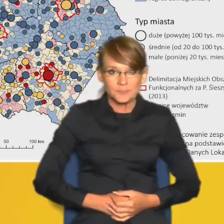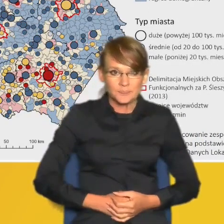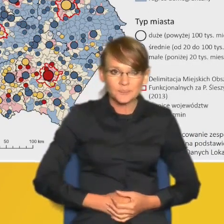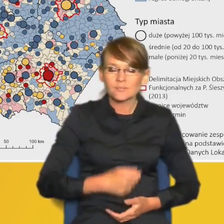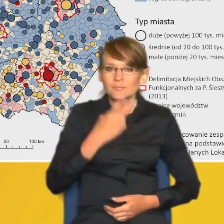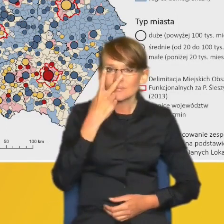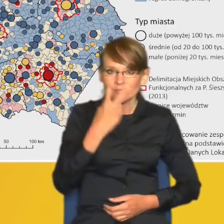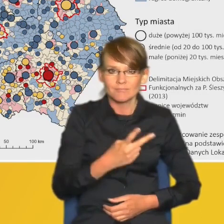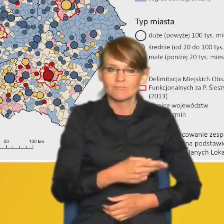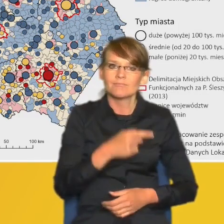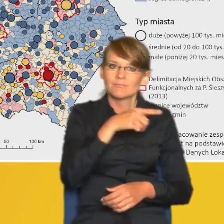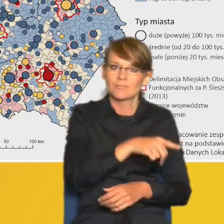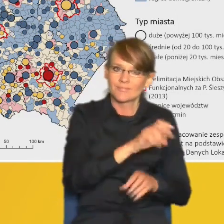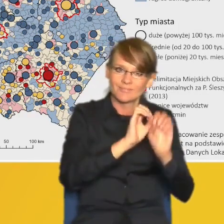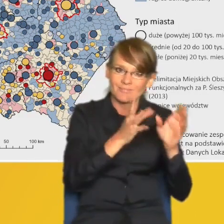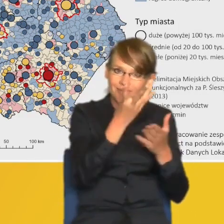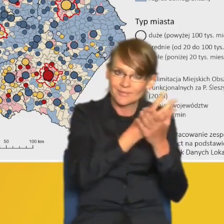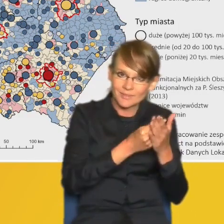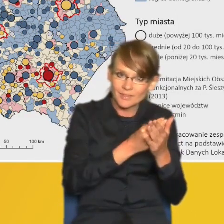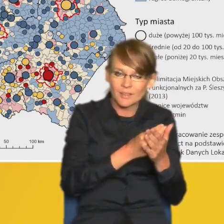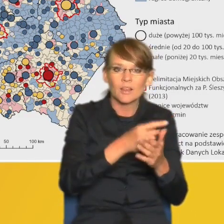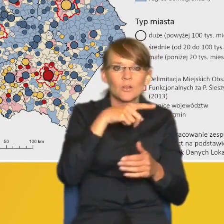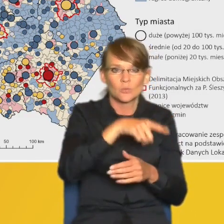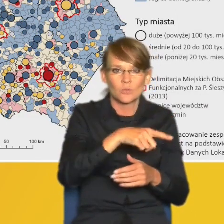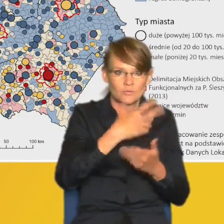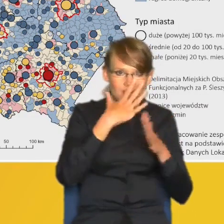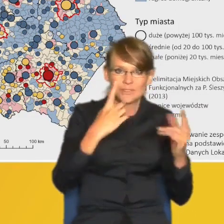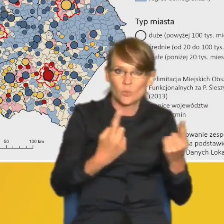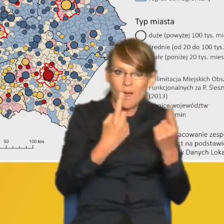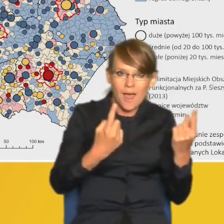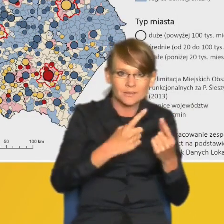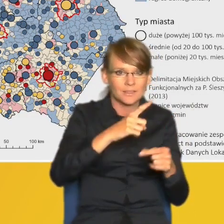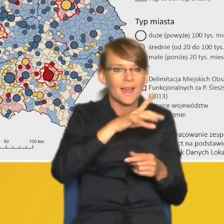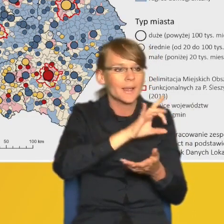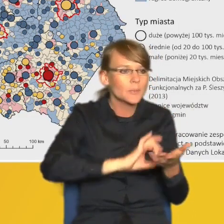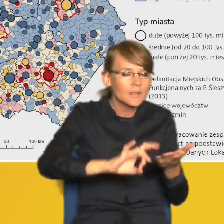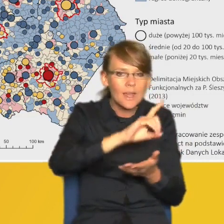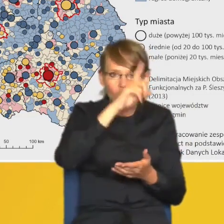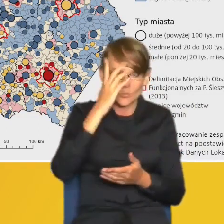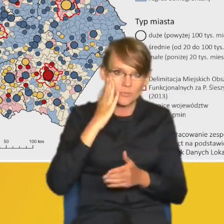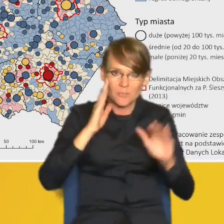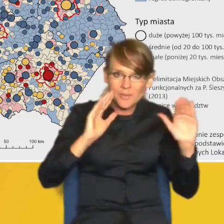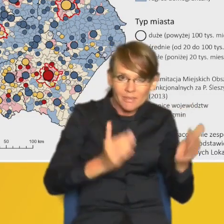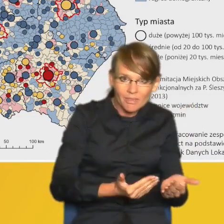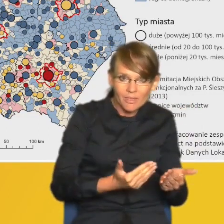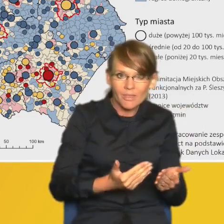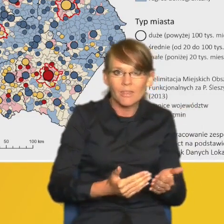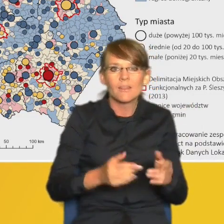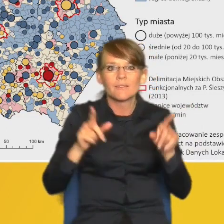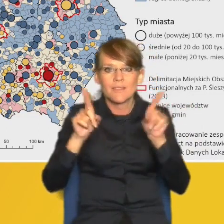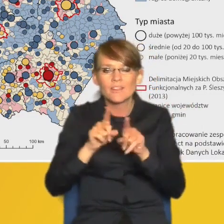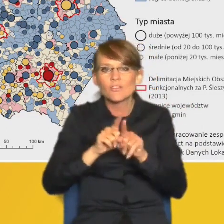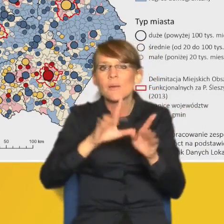te dwa obrazy, obraz depopulacji w gminach i obraz depopulacji w